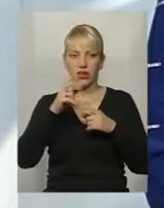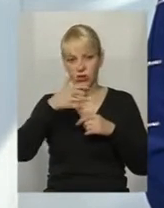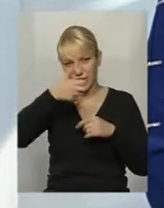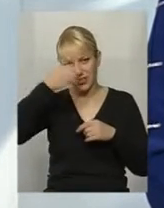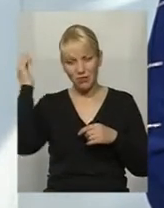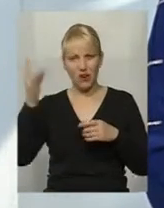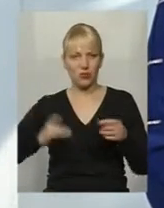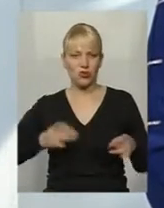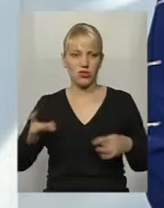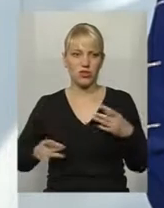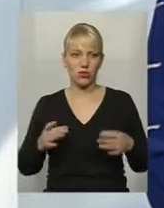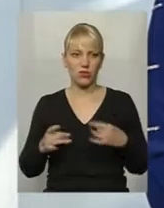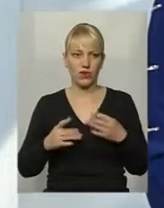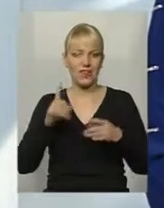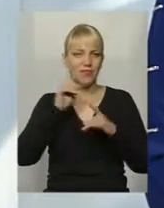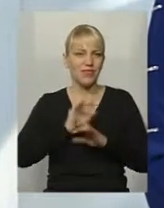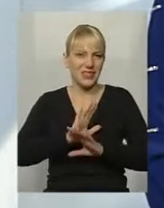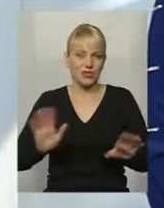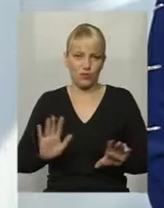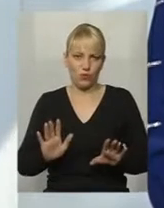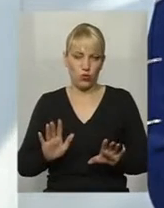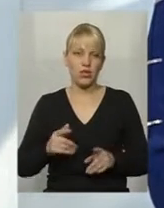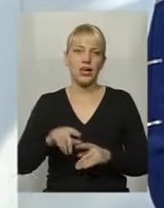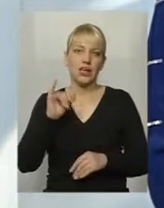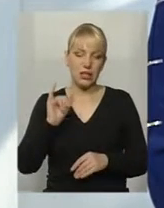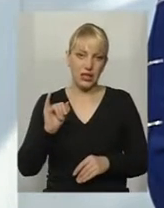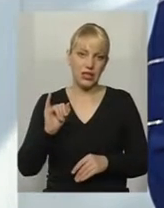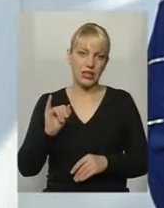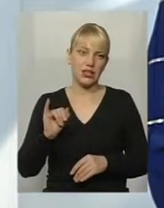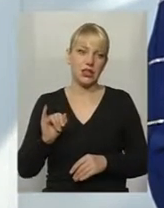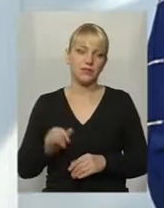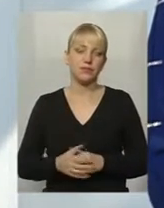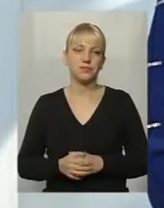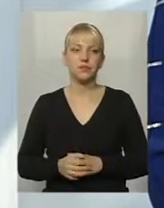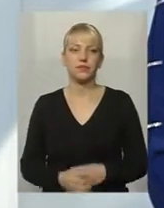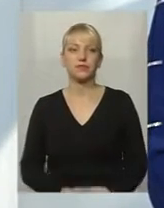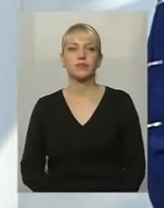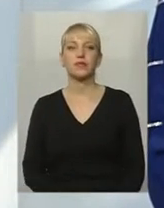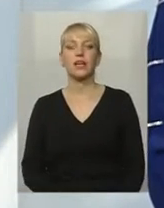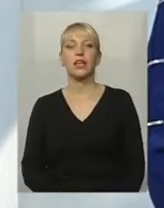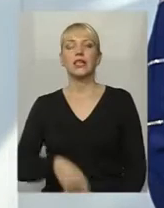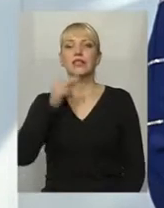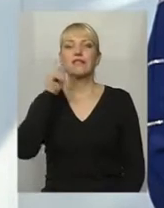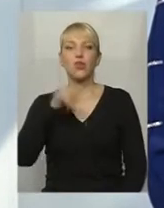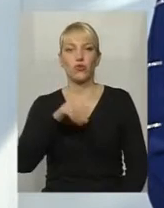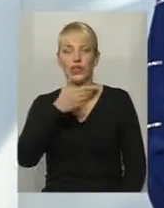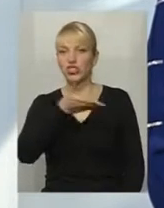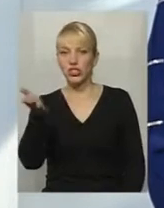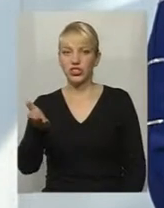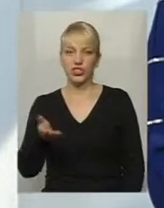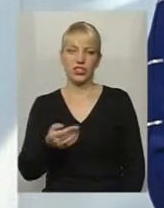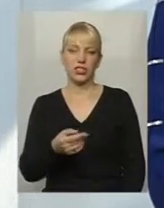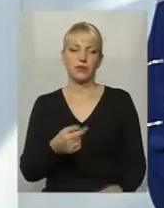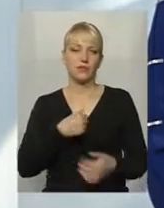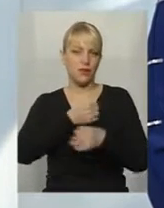певним роздратуванням, дискомфортом, так, і звинувачувати їх ні в одному, ні в